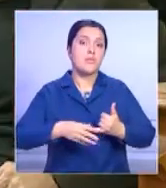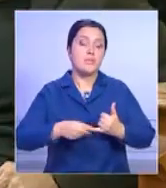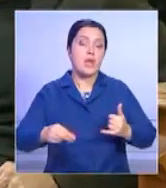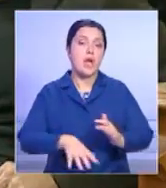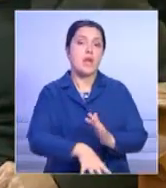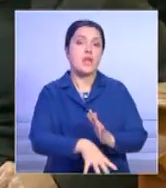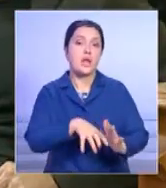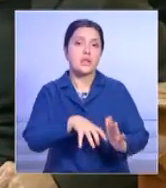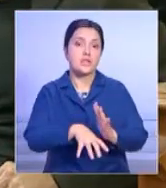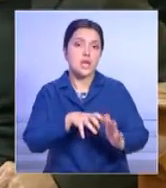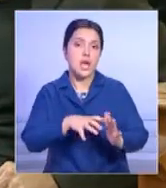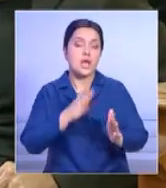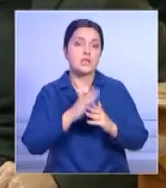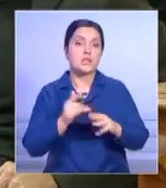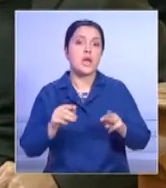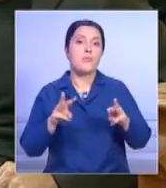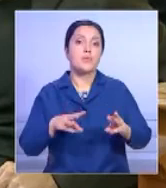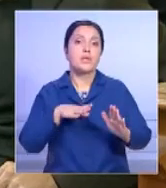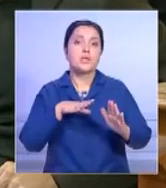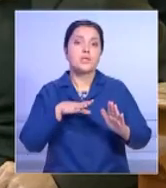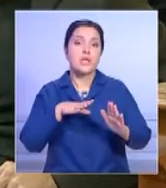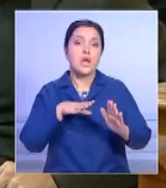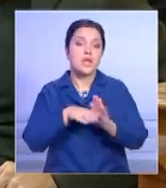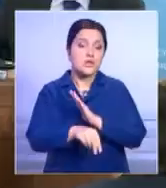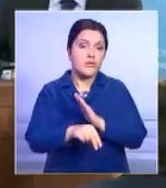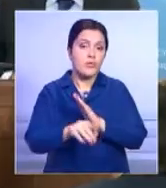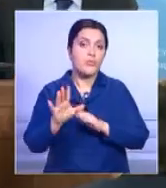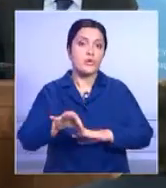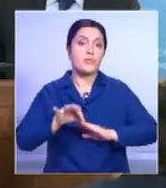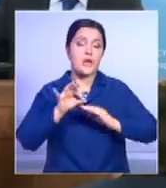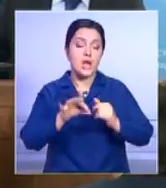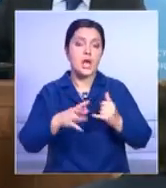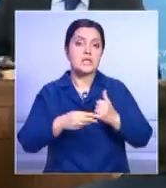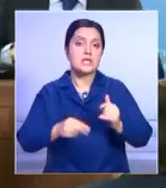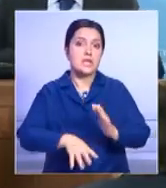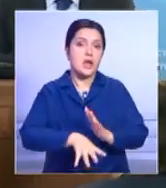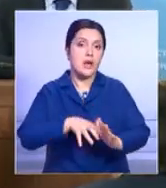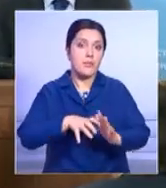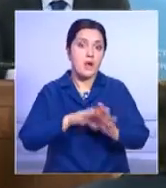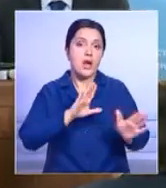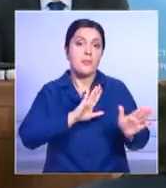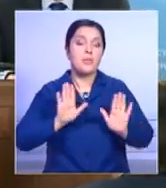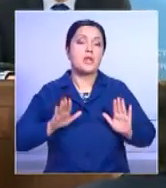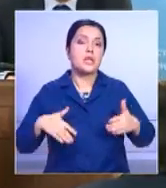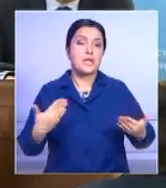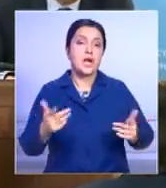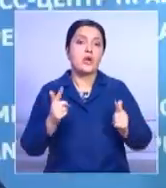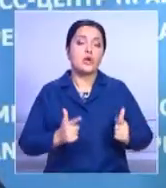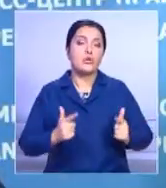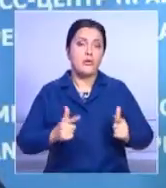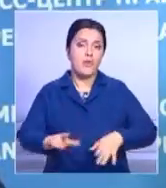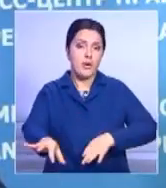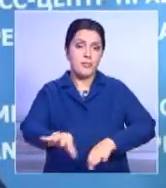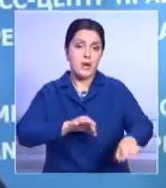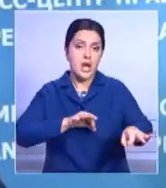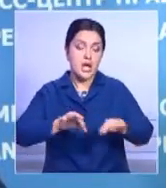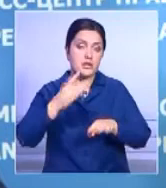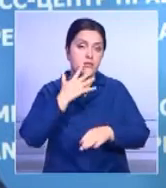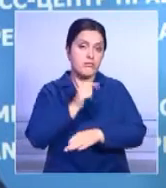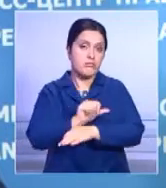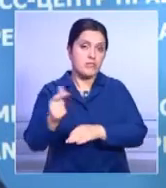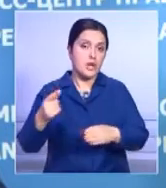приоритете определить геологоразведку. В министерстве рассчитывают проводить разведочные работы, а затем предлагать готовые проекты